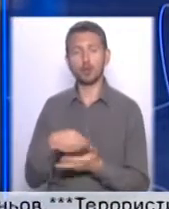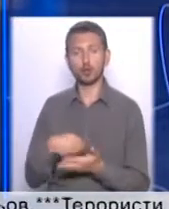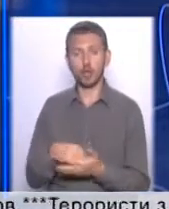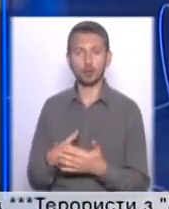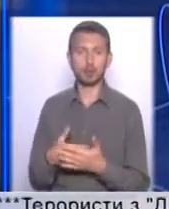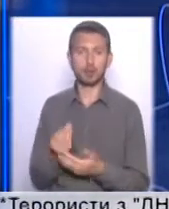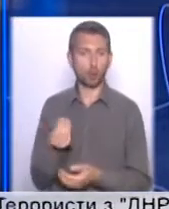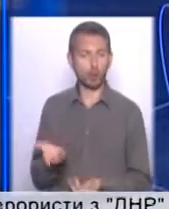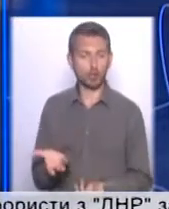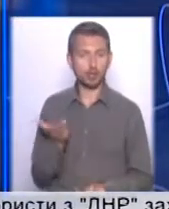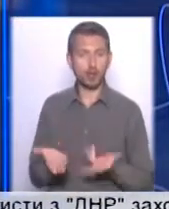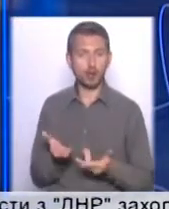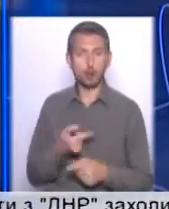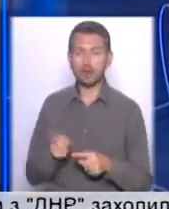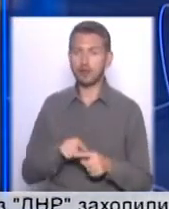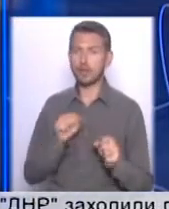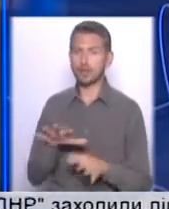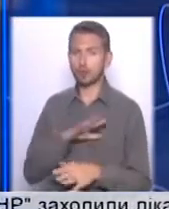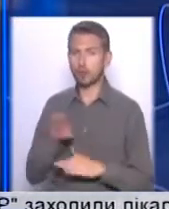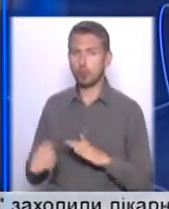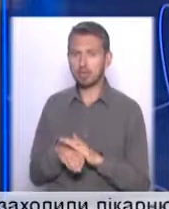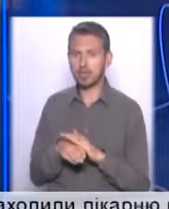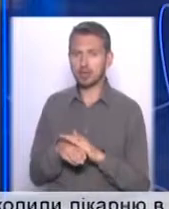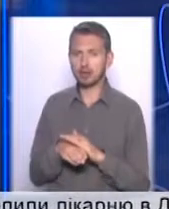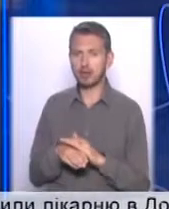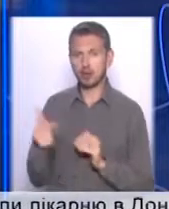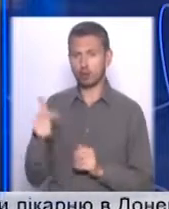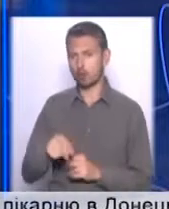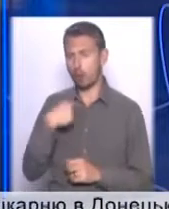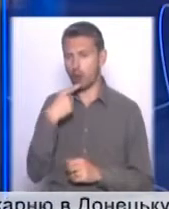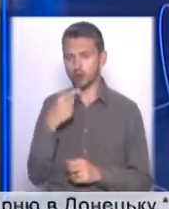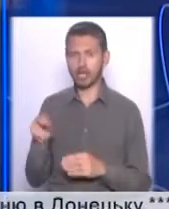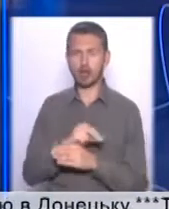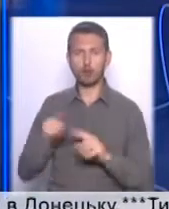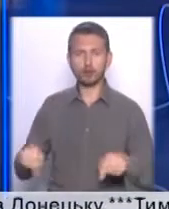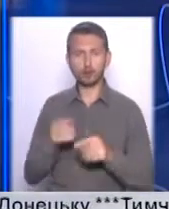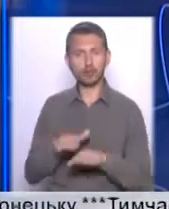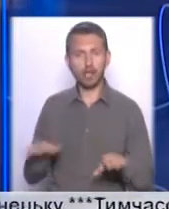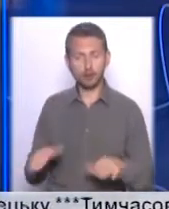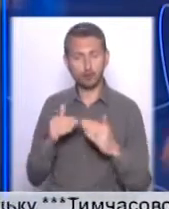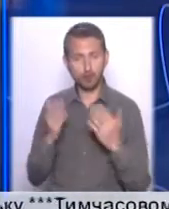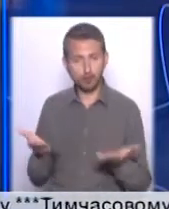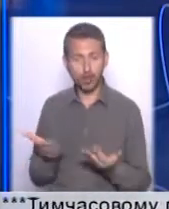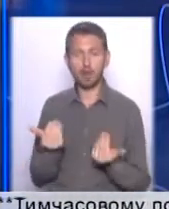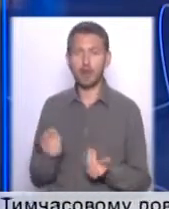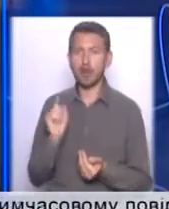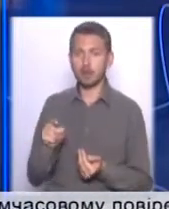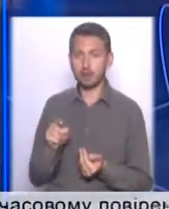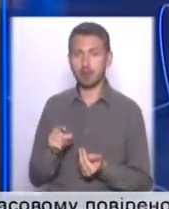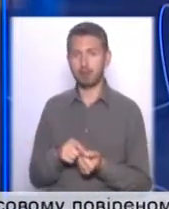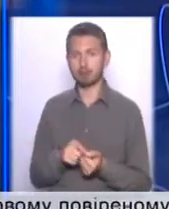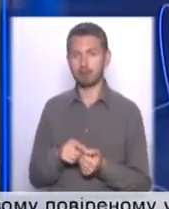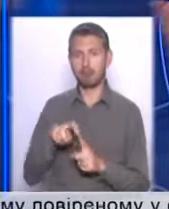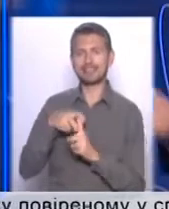наприклад, гроші. Якщо це віддано було там під, грубо кажучи, реконструкцію дитячого садочка, а зараз там стріп-бар,